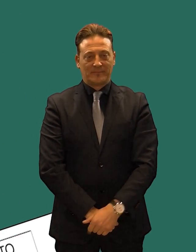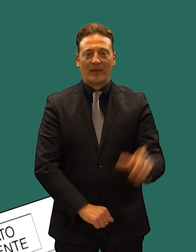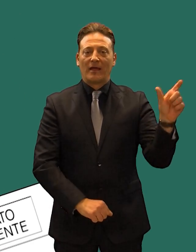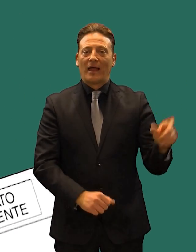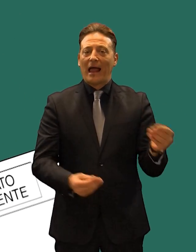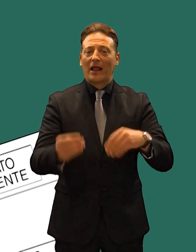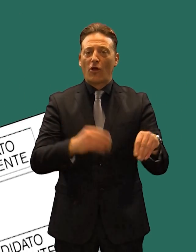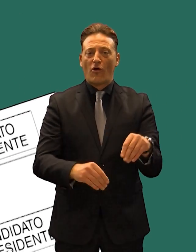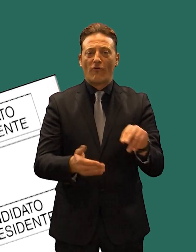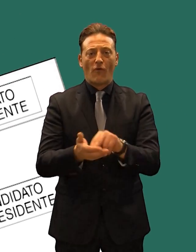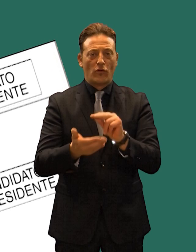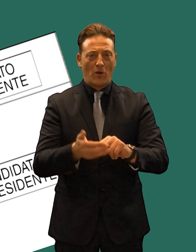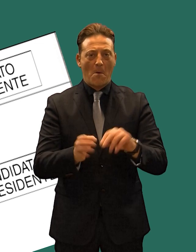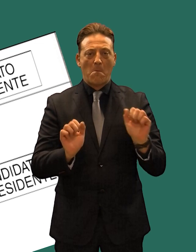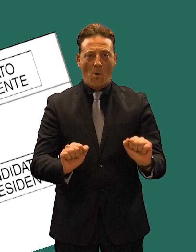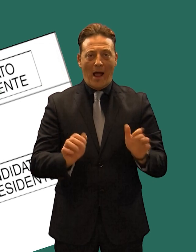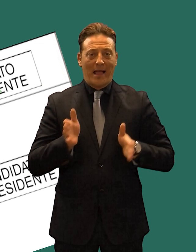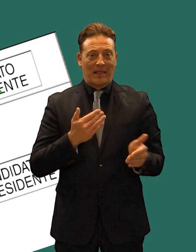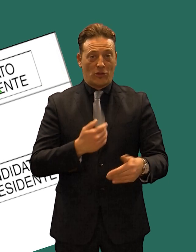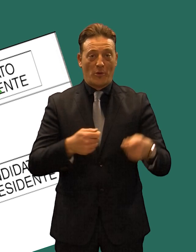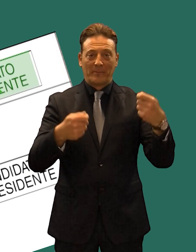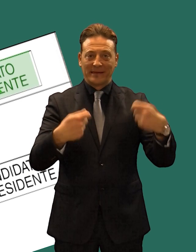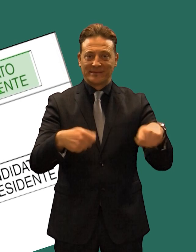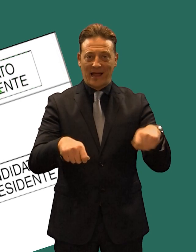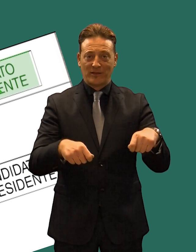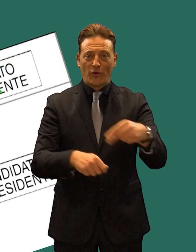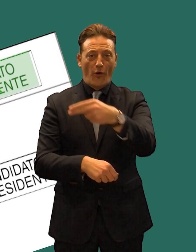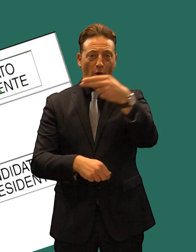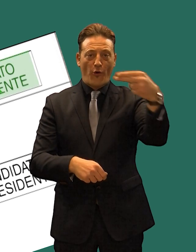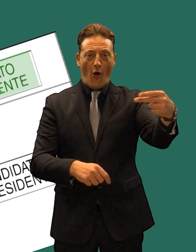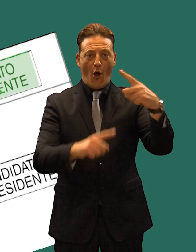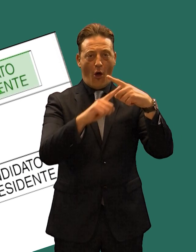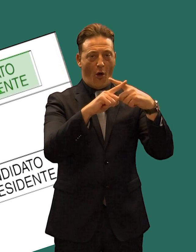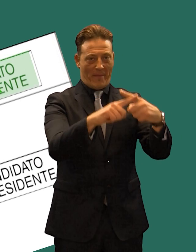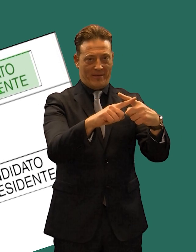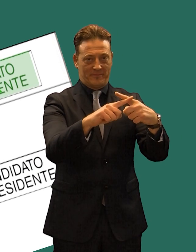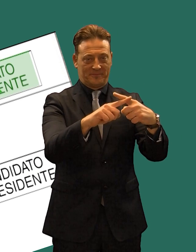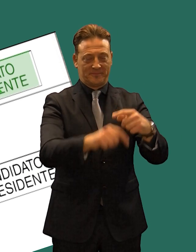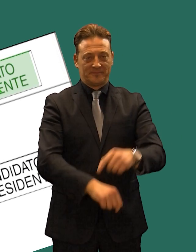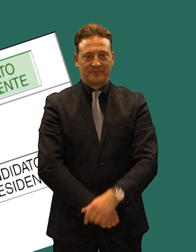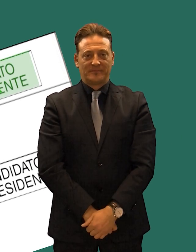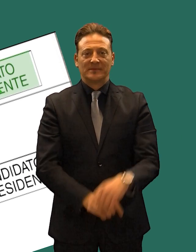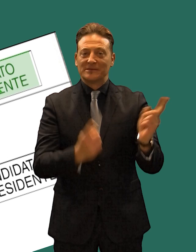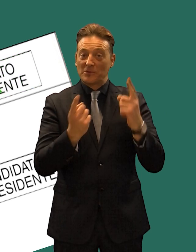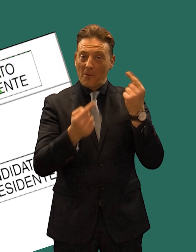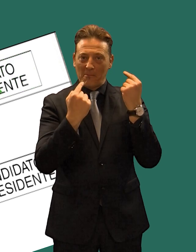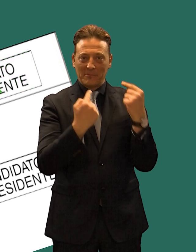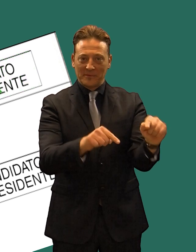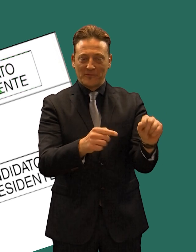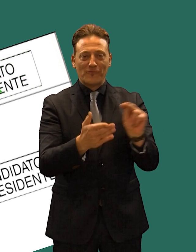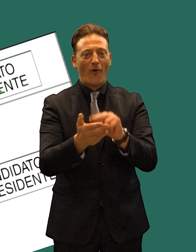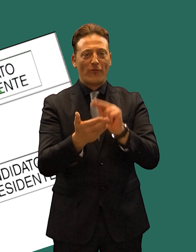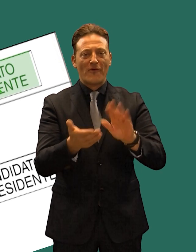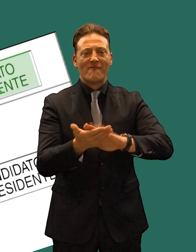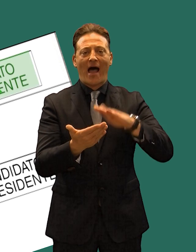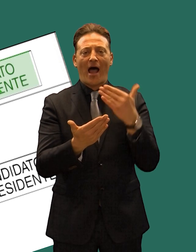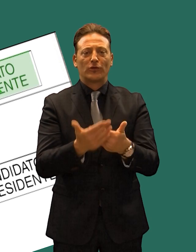L'elettore può votare per un candidato presidente tracciando un segno sul suo nome. In questo caso